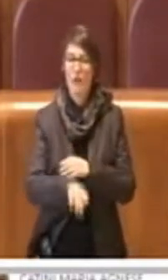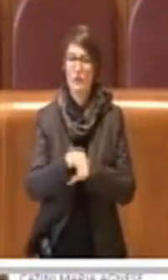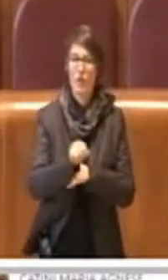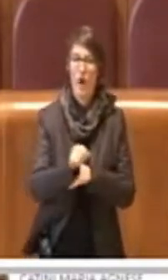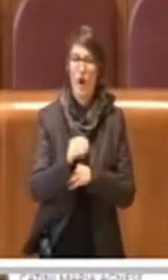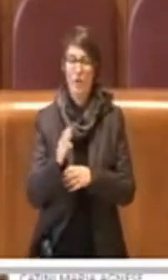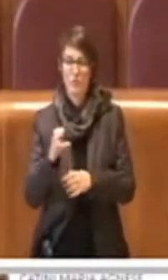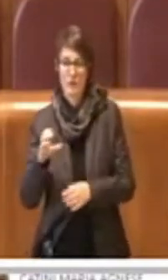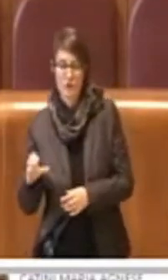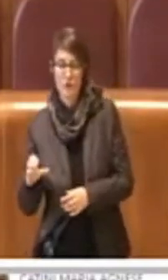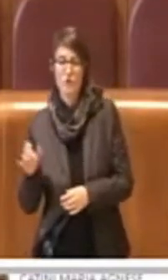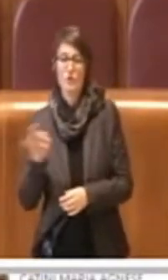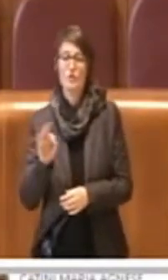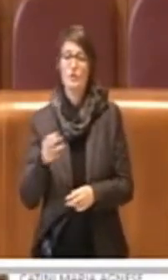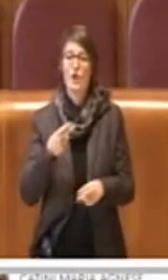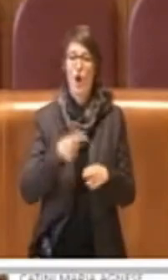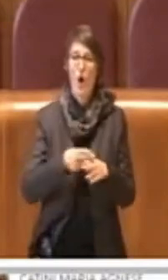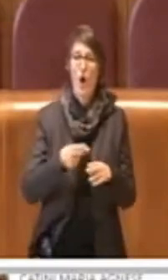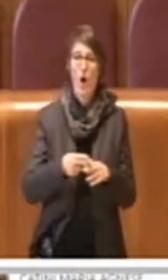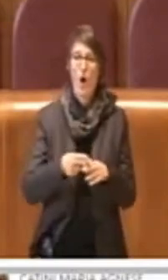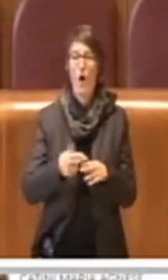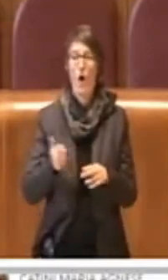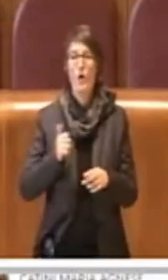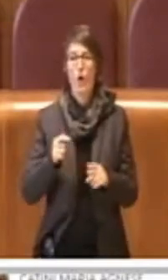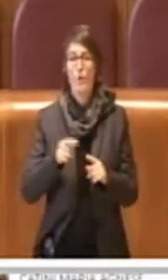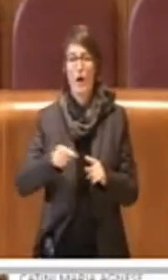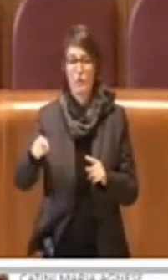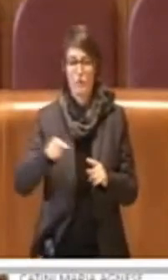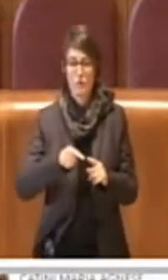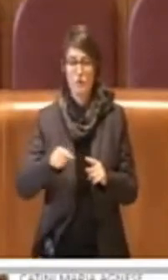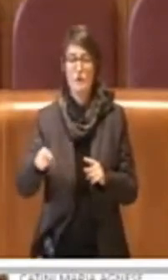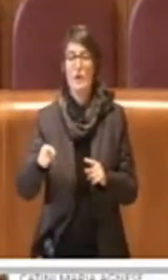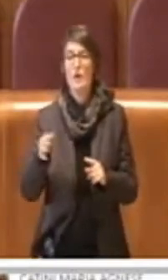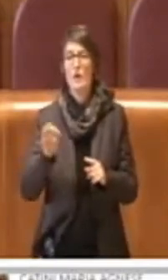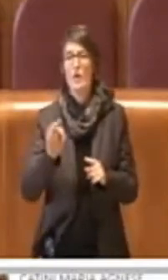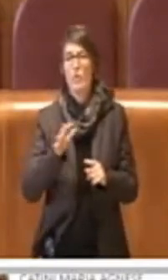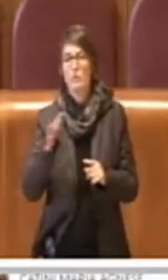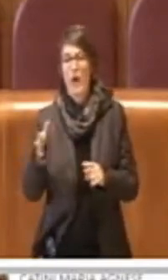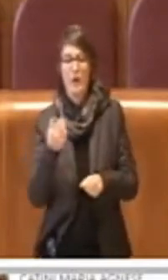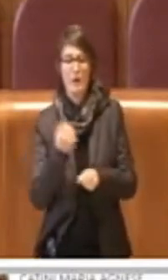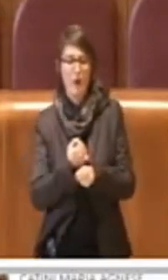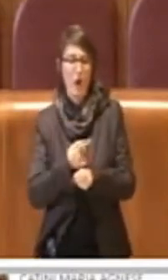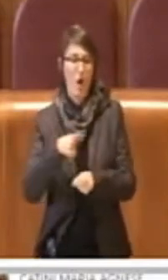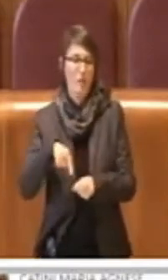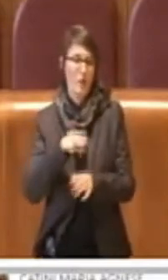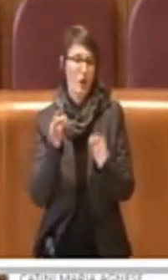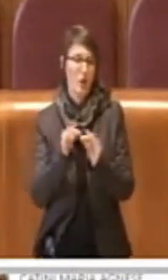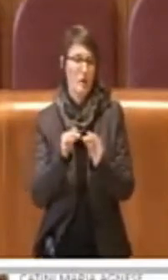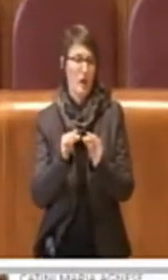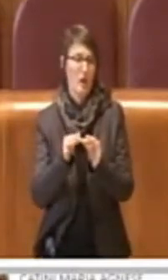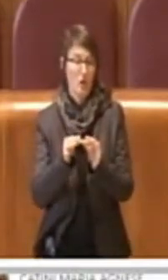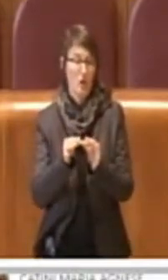Fiumicino ed altre opere e condividiamo i contenuti della stessa. Grazie.